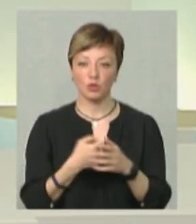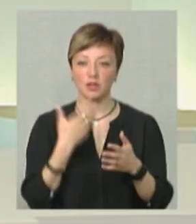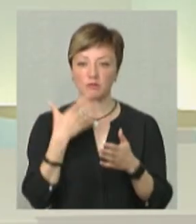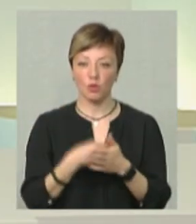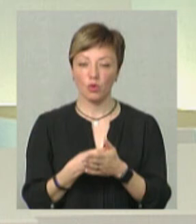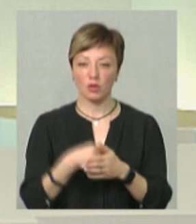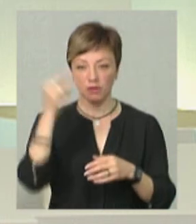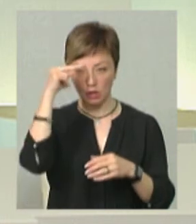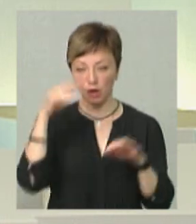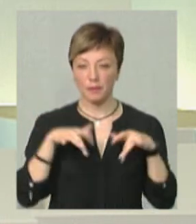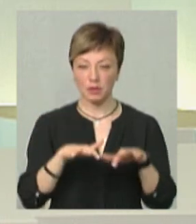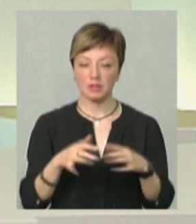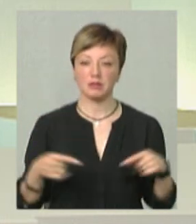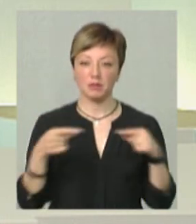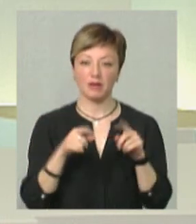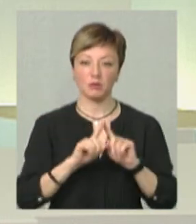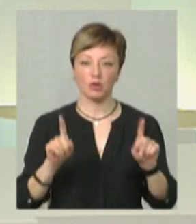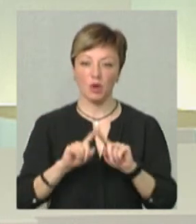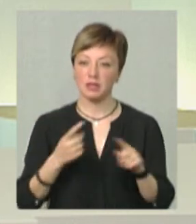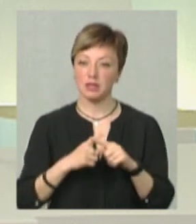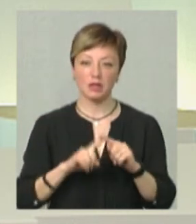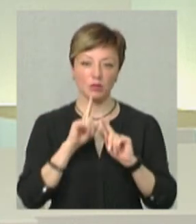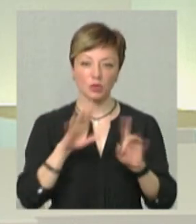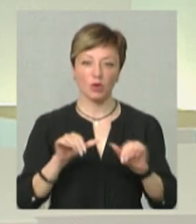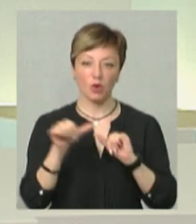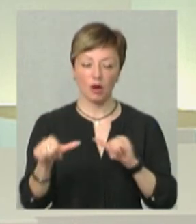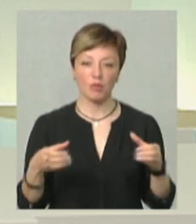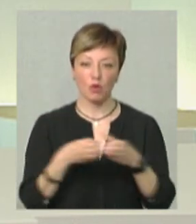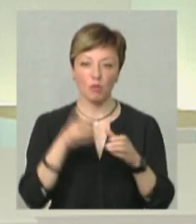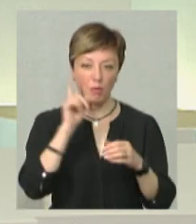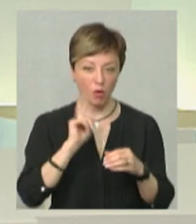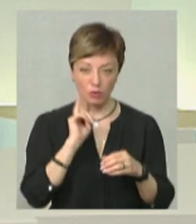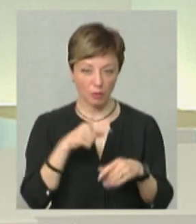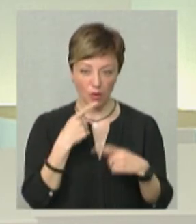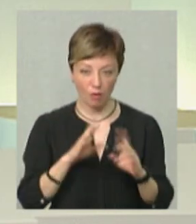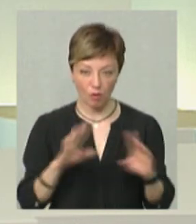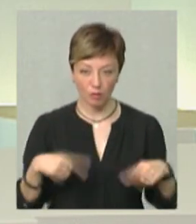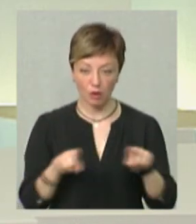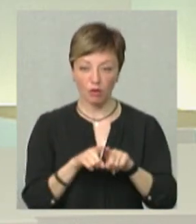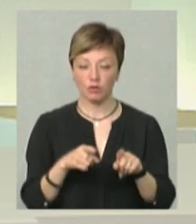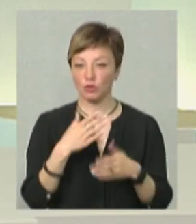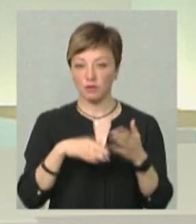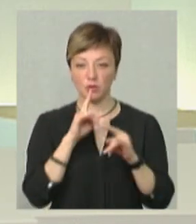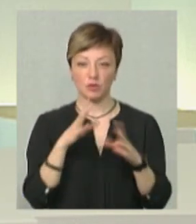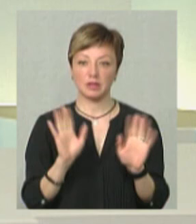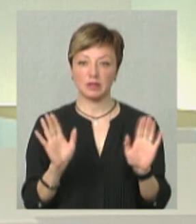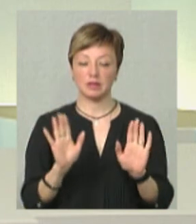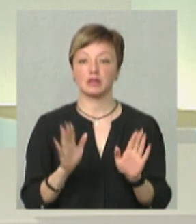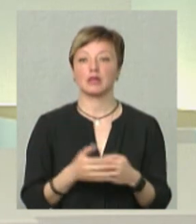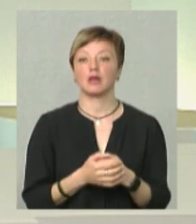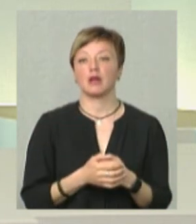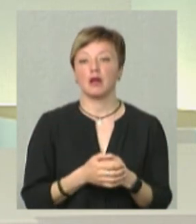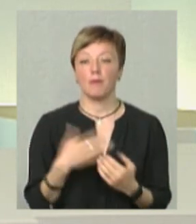до от свого такого навчального процесу з певними нюансами. Це не буде окрема якась група, поки що ми не говоримо про таку, я не кажу, що її зовсім не буде,